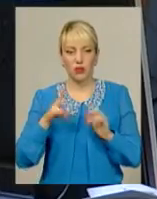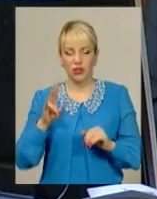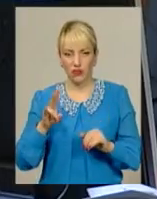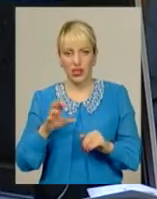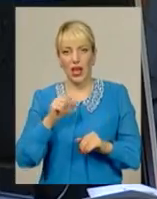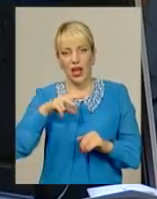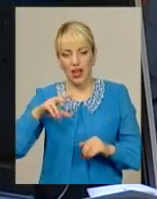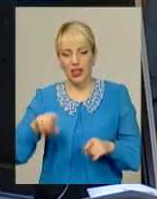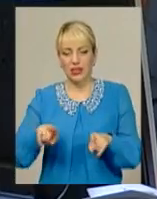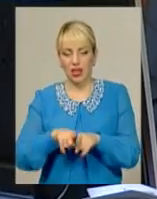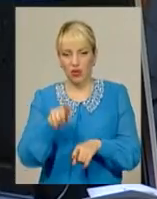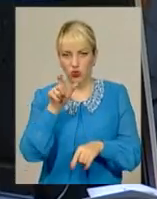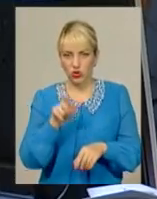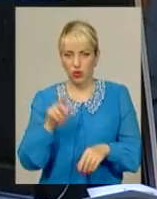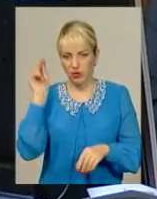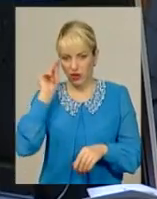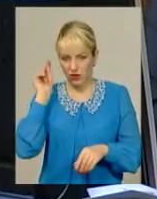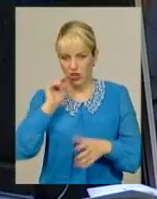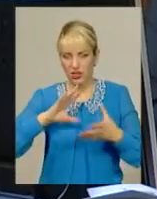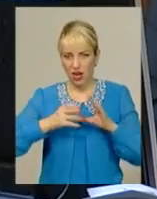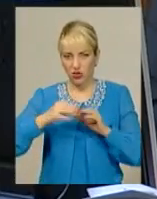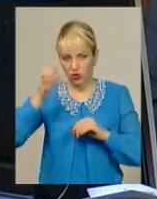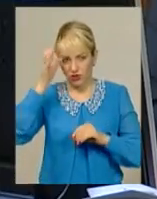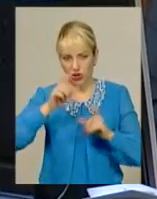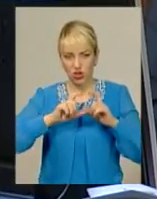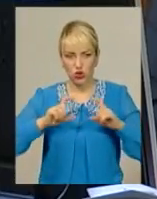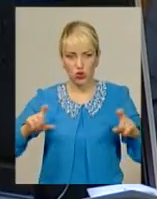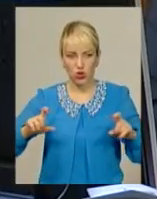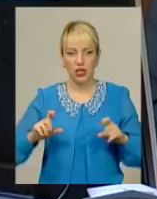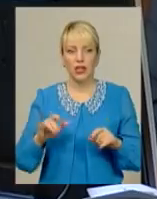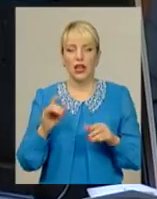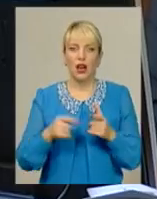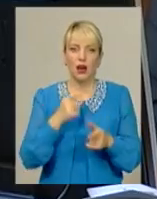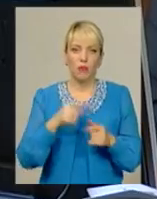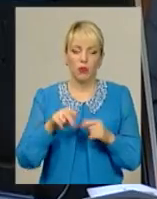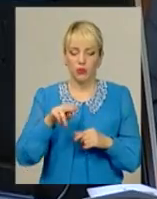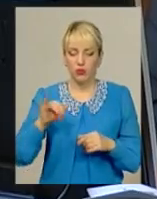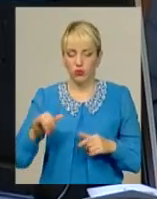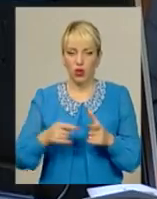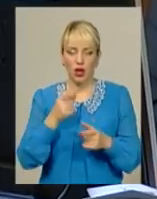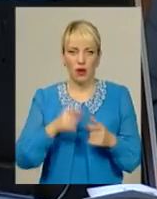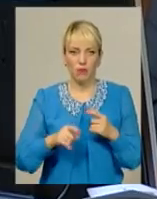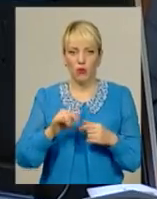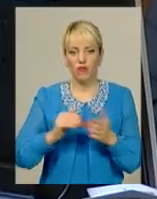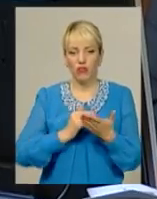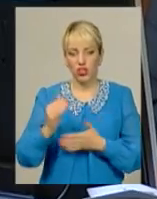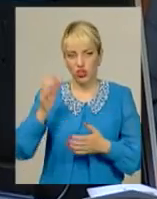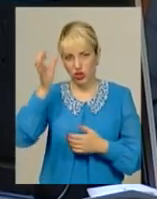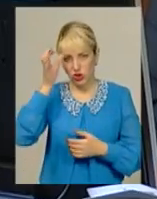Але така особа навчалася в загальноосвітній школі, або в профтехучилищі, або в вищій школі.